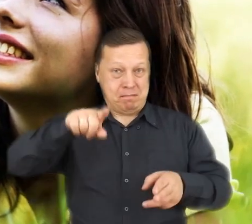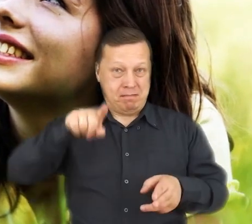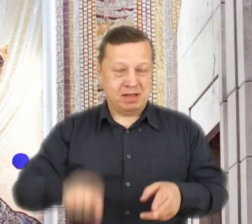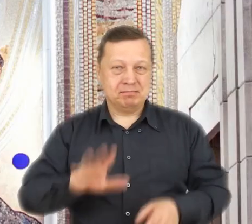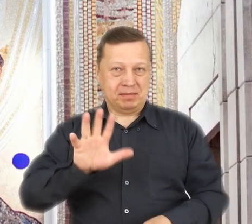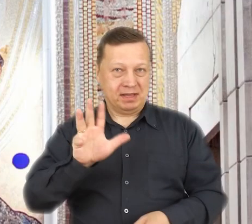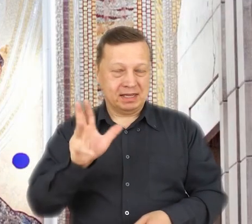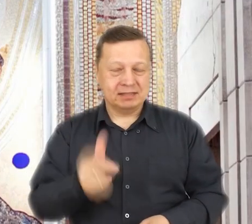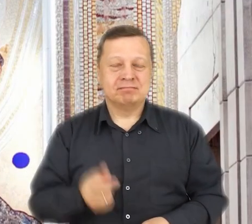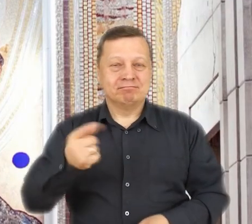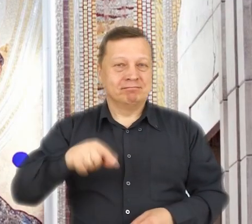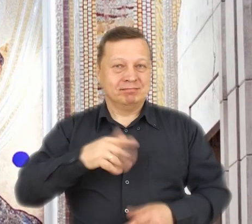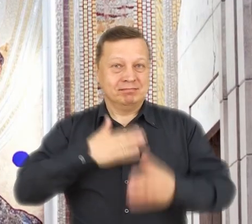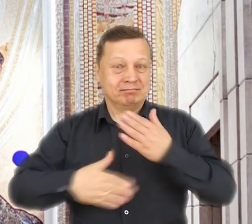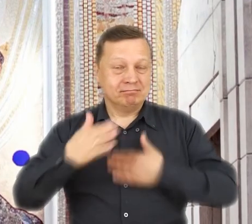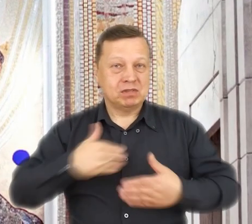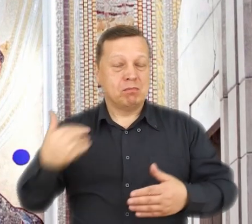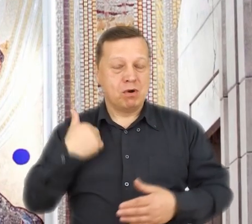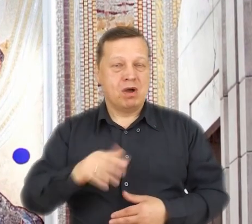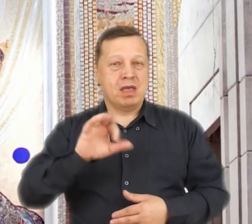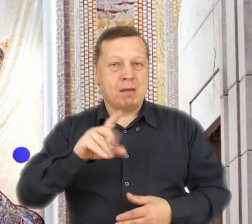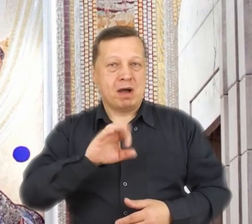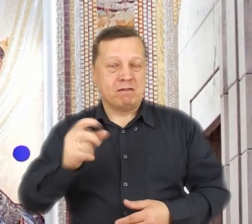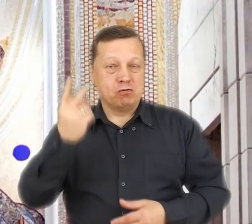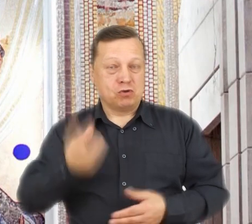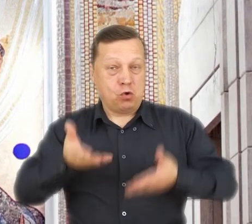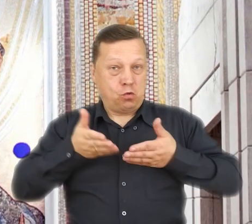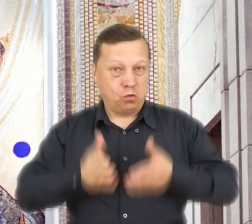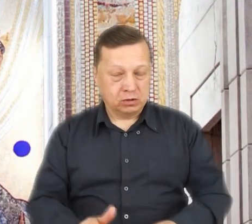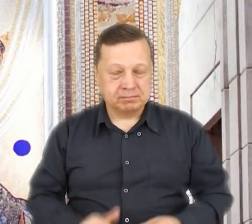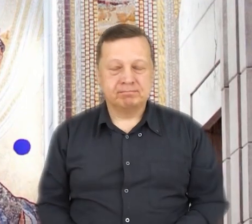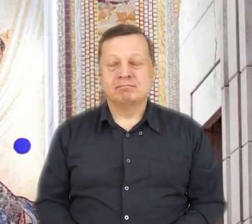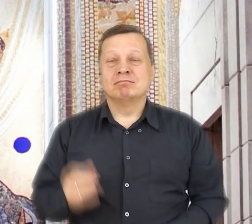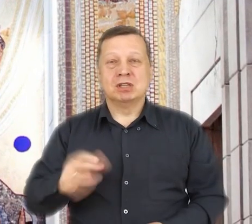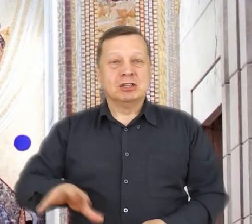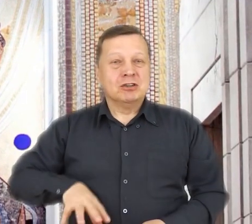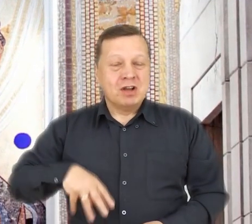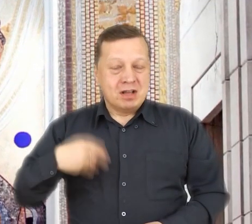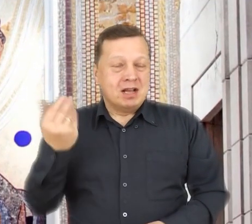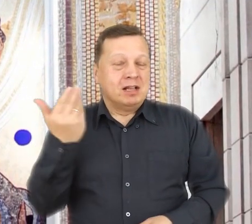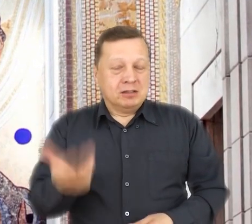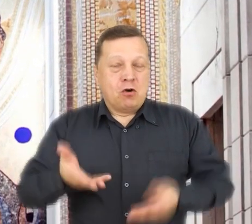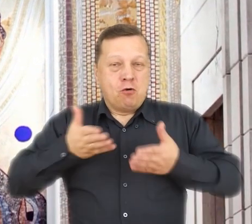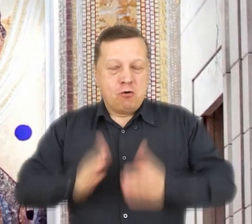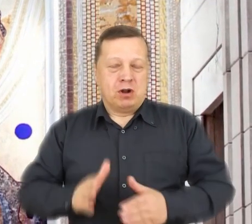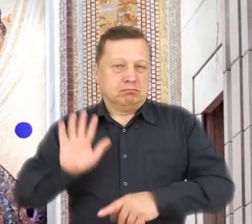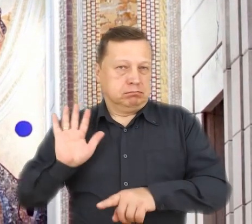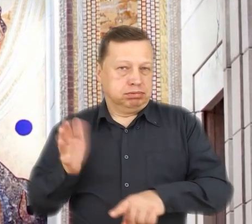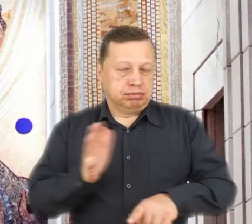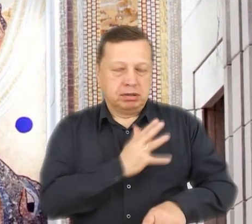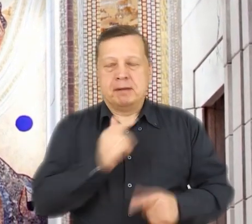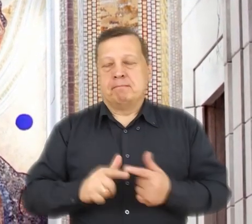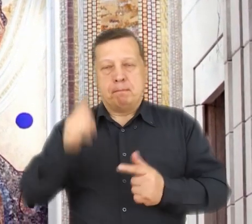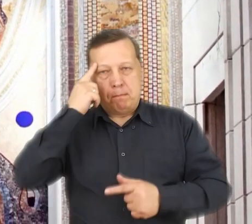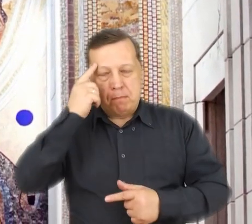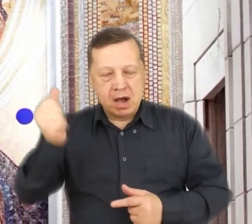pięknym miesiącu, w którym cieszymy się z narodzin świętego Jana Pawła II, świętujemy jego urodziny w różnoraki sposób,